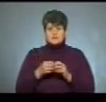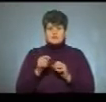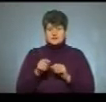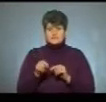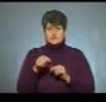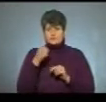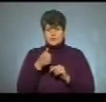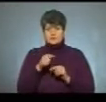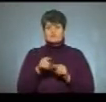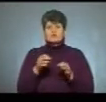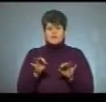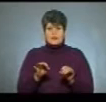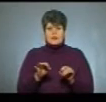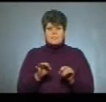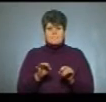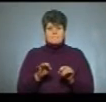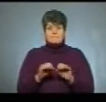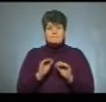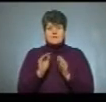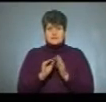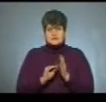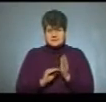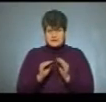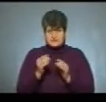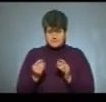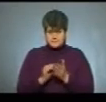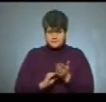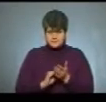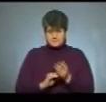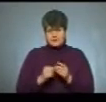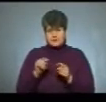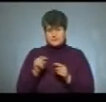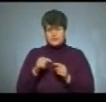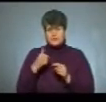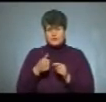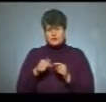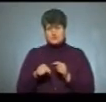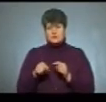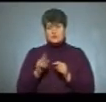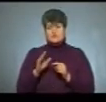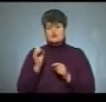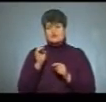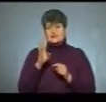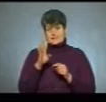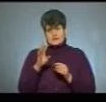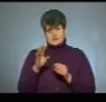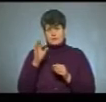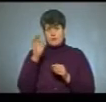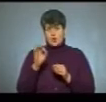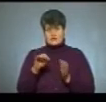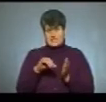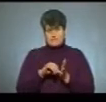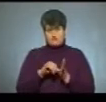дозволено перездати. Таких за минулий рік в нас відсотків, напевно, 14 учасників з